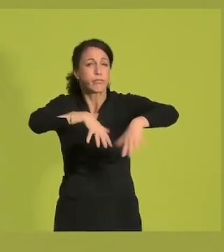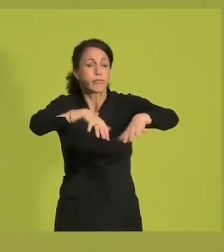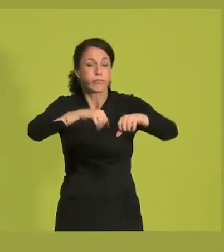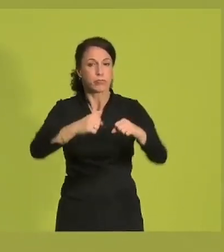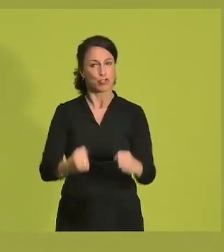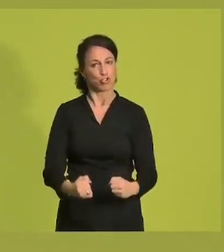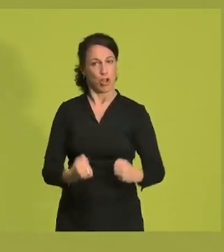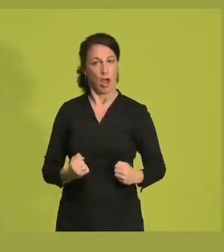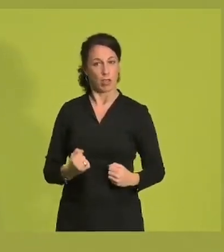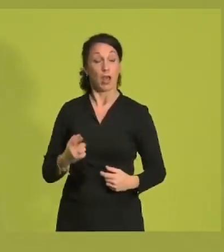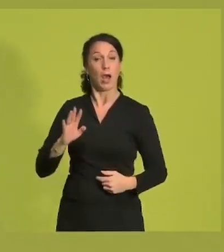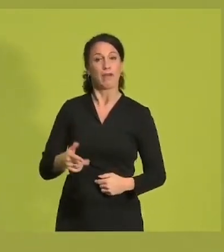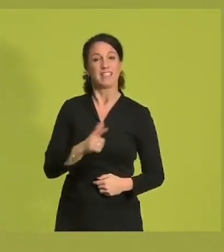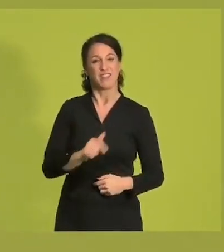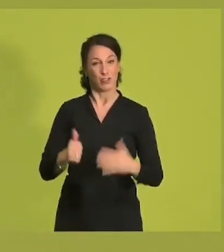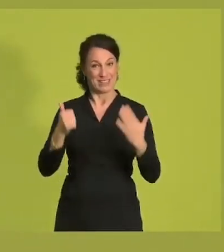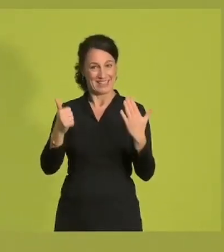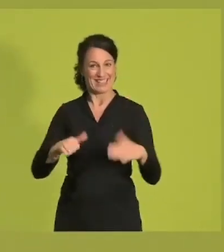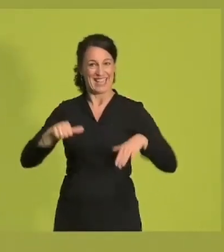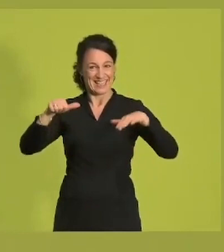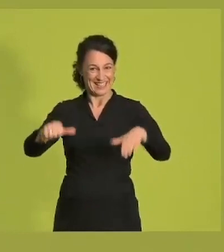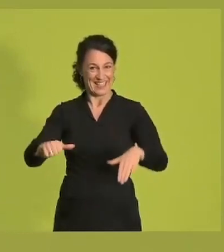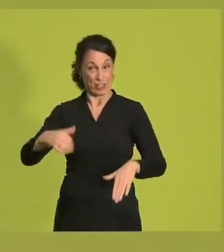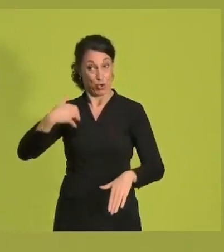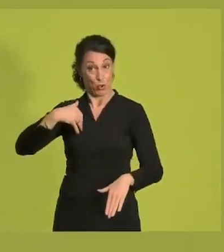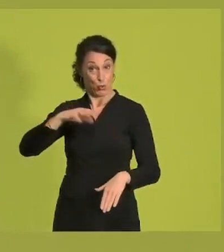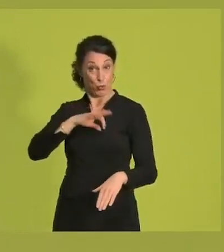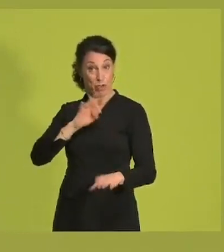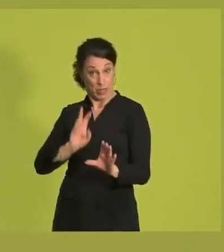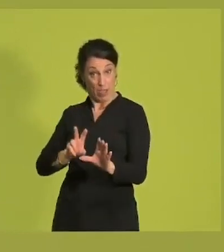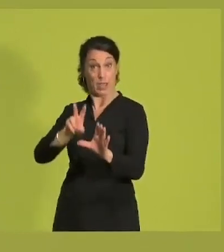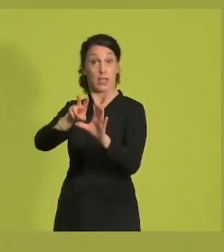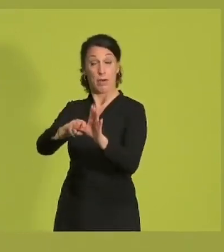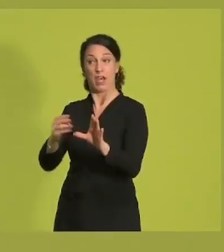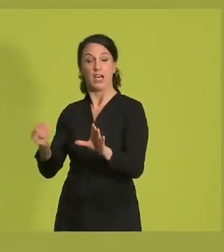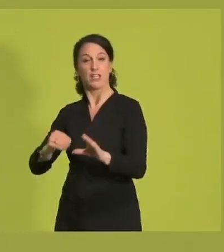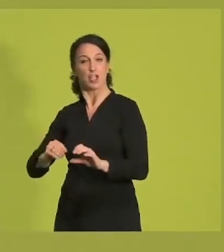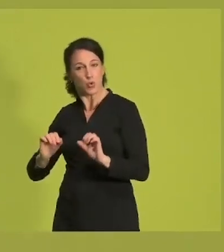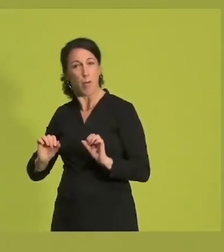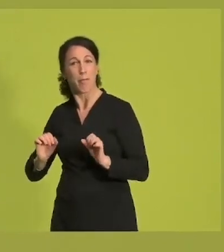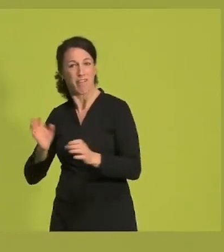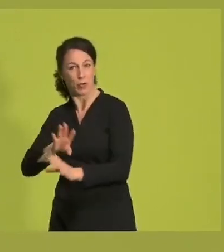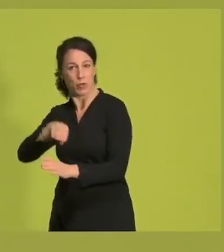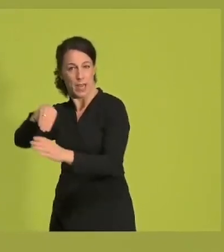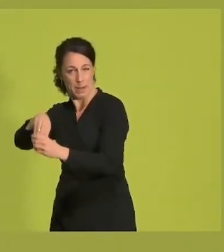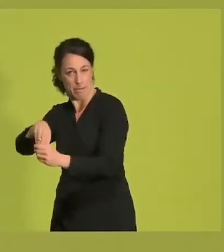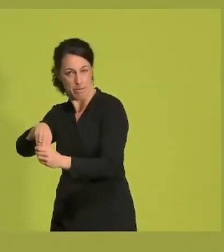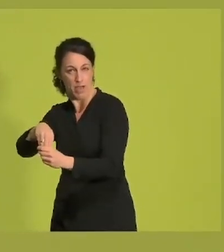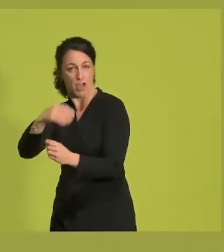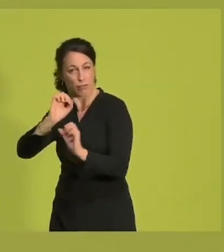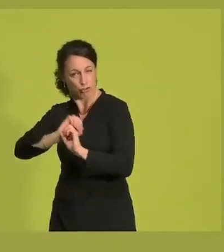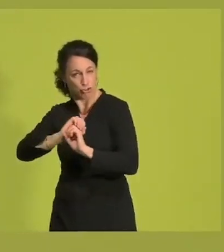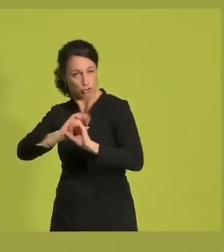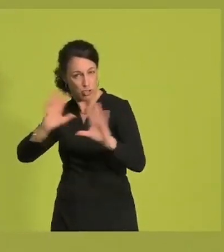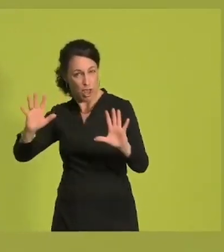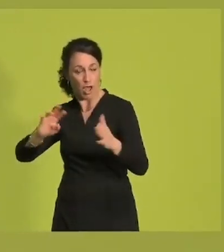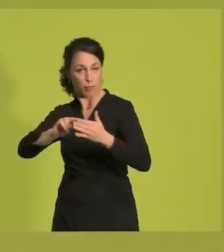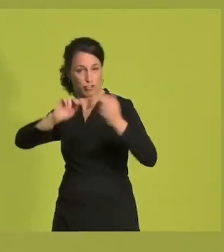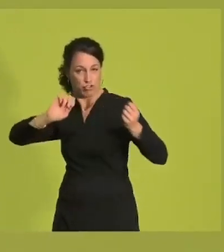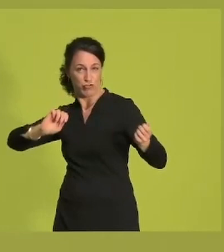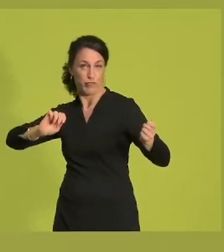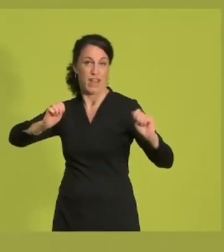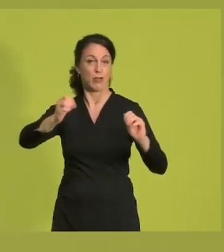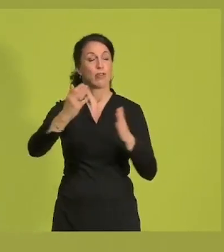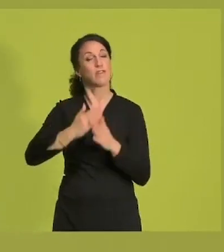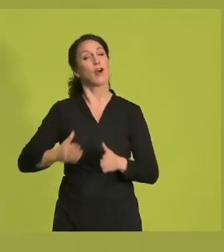2016 Mitglied bei den Grünen, war und bin aber auch immer in der Bewegung aktiv. Für progressive politische Veränderung braucht es den Druck